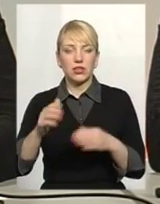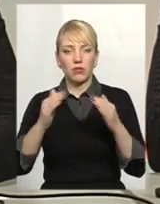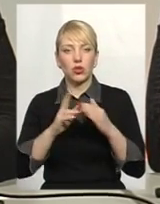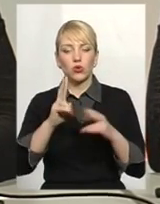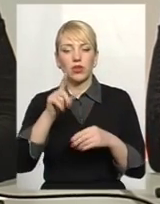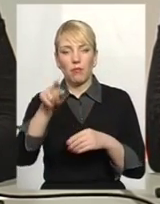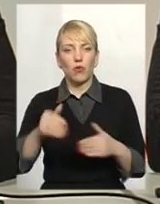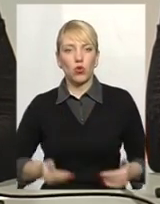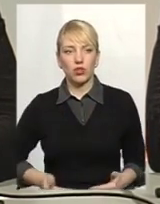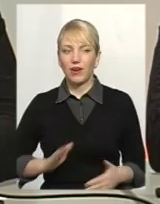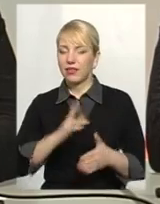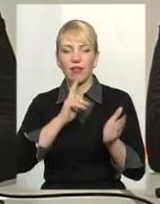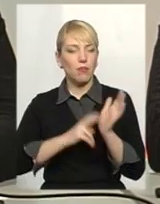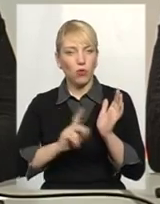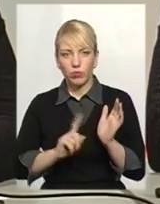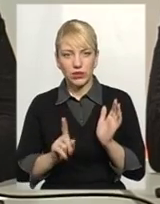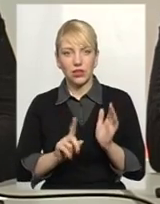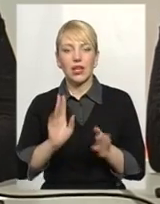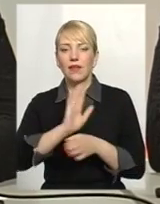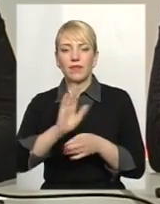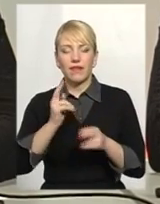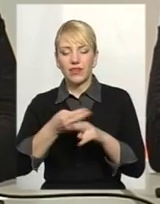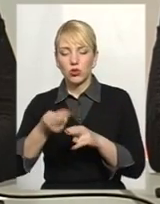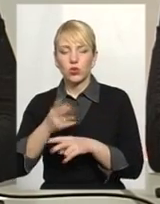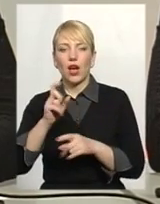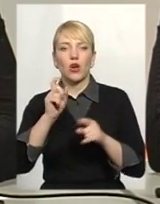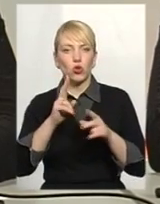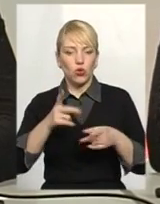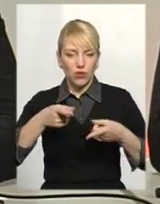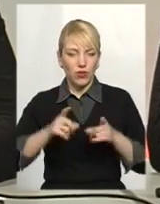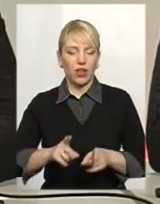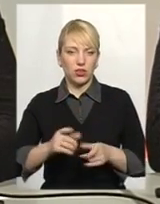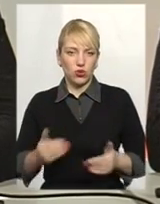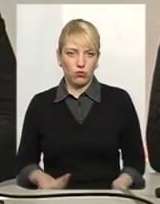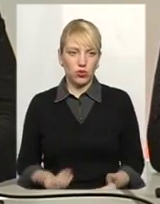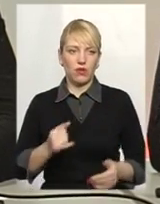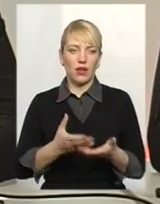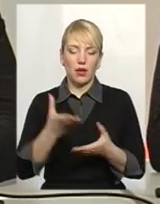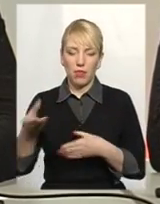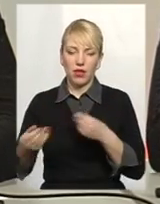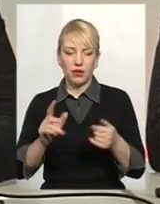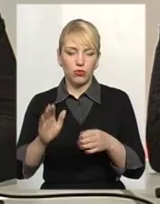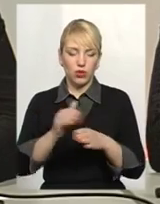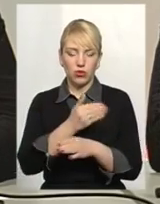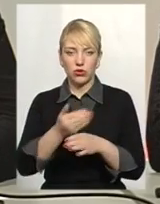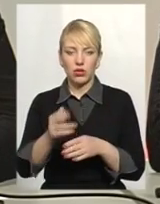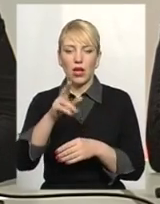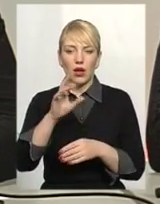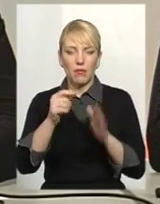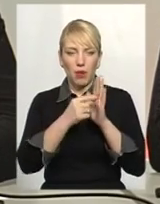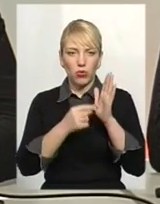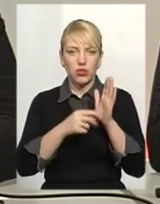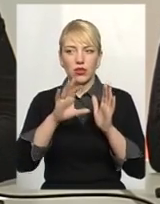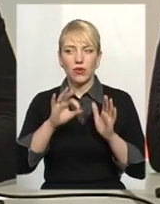які там проживають, не прописаних, не відсутніх, а по тих, які реально проживають. І тоді плата буде розноситись пропорційно від залежності від